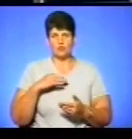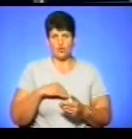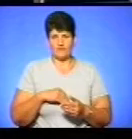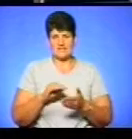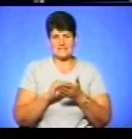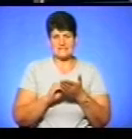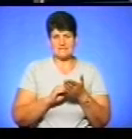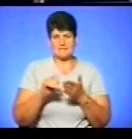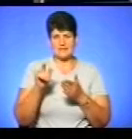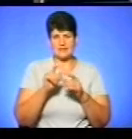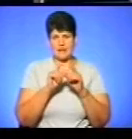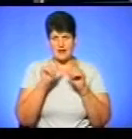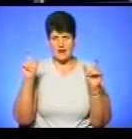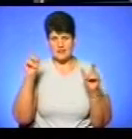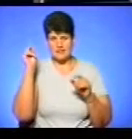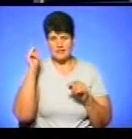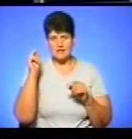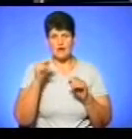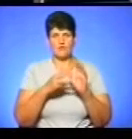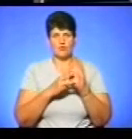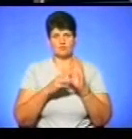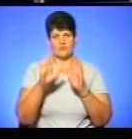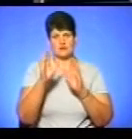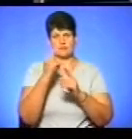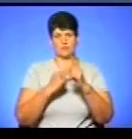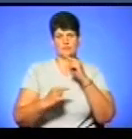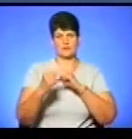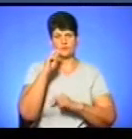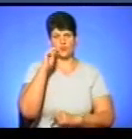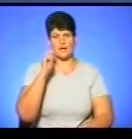семінарії. 8 вересня велочумаки вирушать до України.